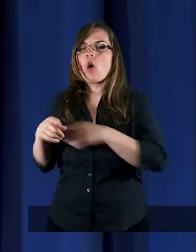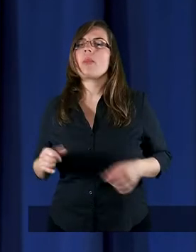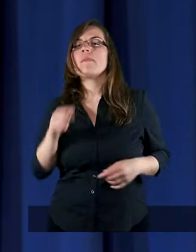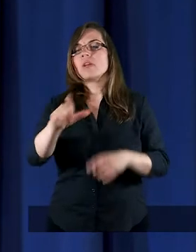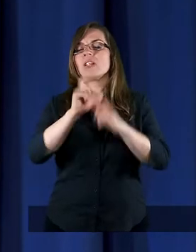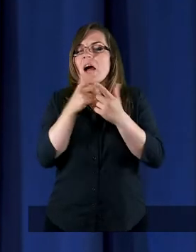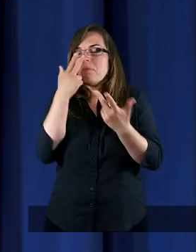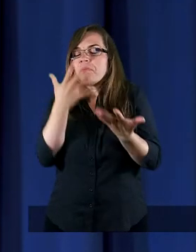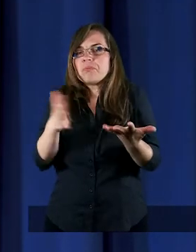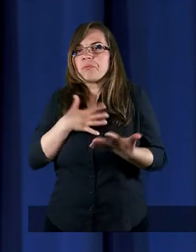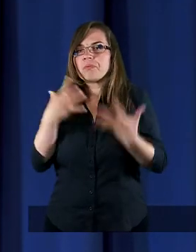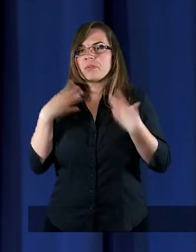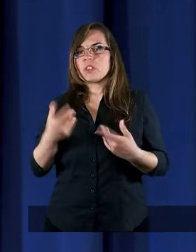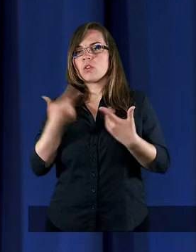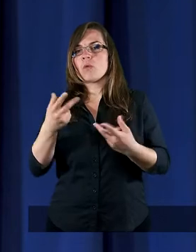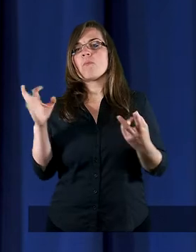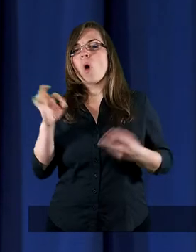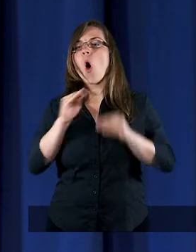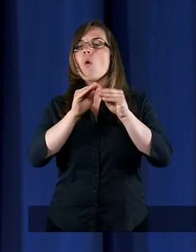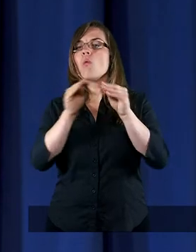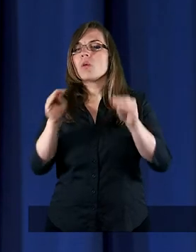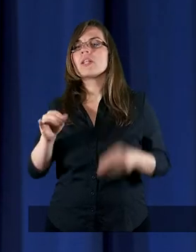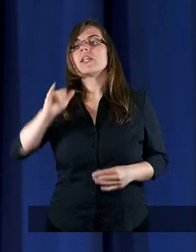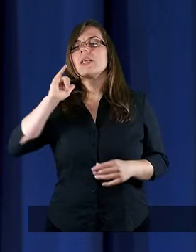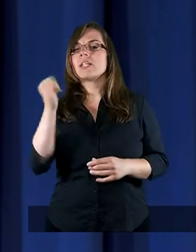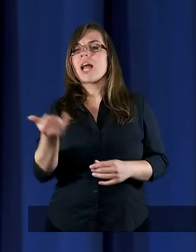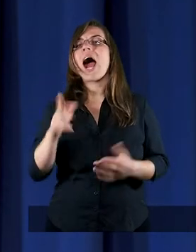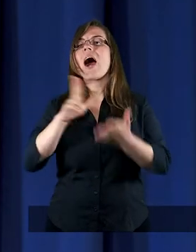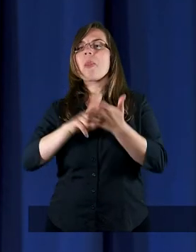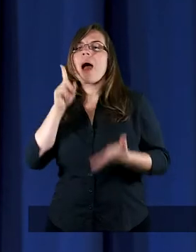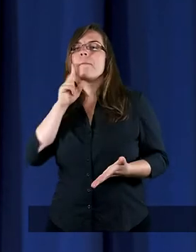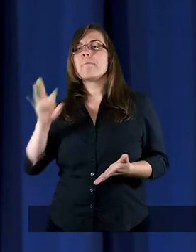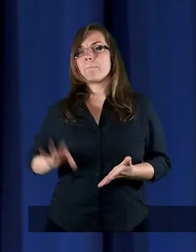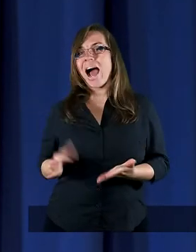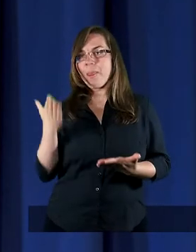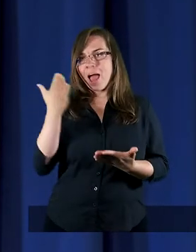Pocałuj go w łapę, bo uczy, jak na pana czekać.